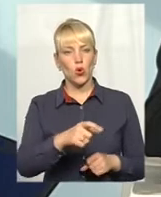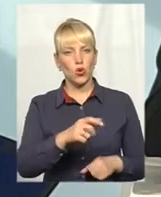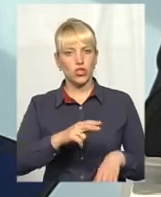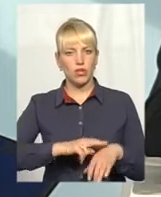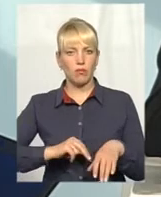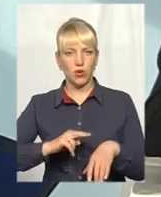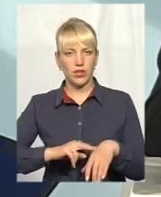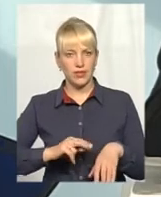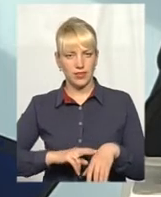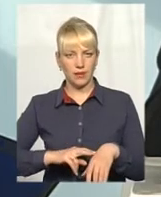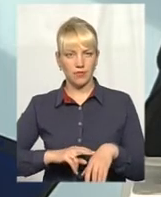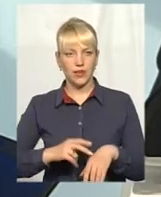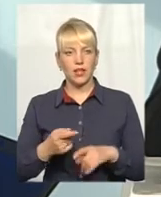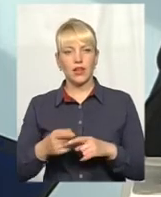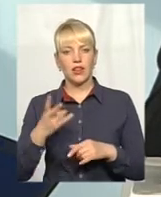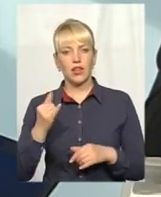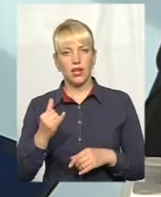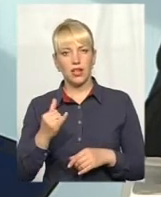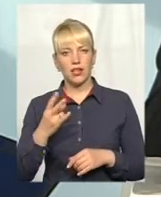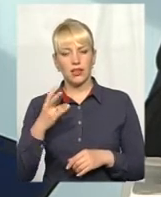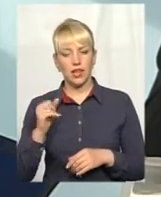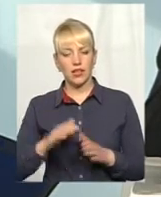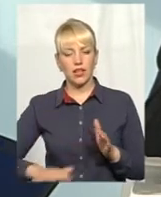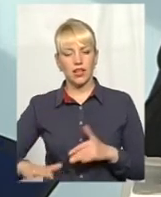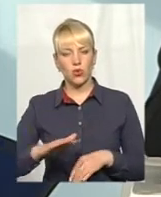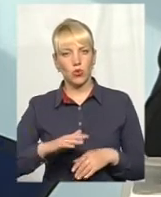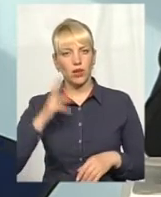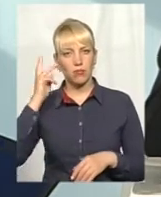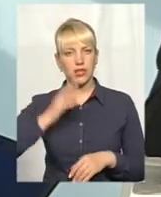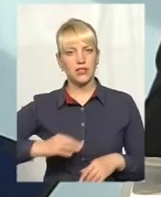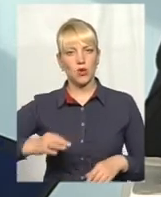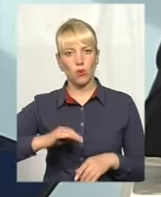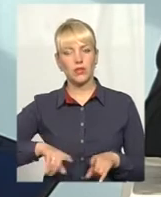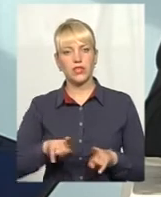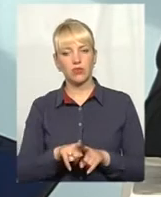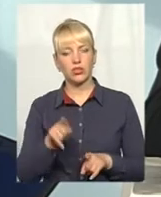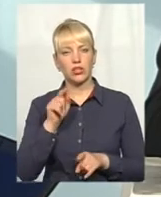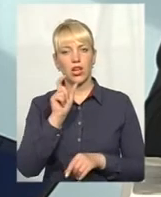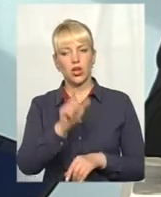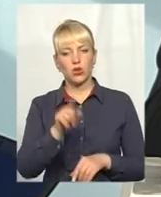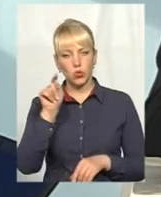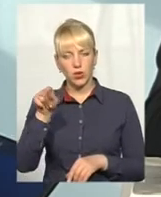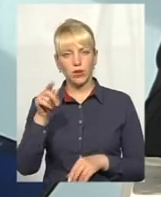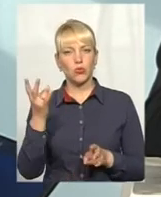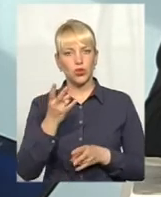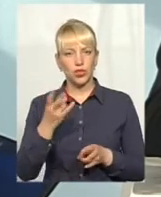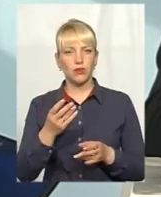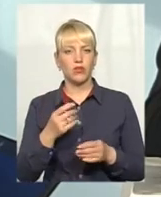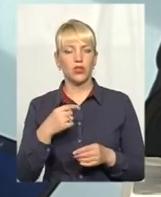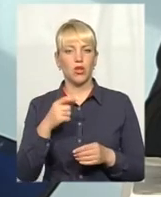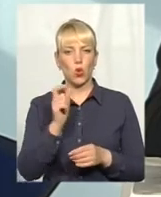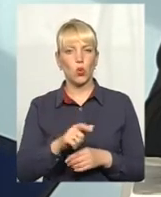звана, на території Хмельницької області. Теж туди потрібні особові склади, автомобілі.